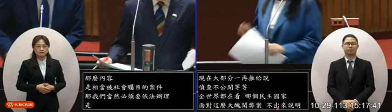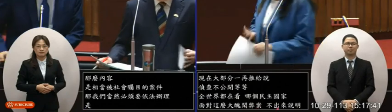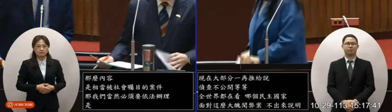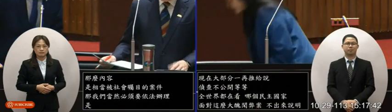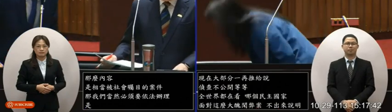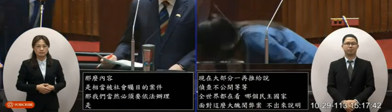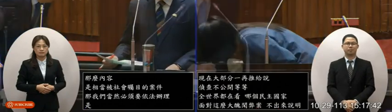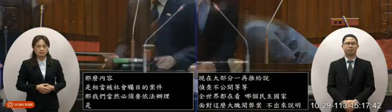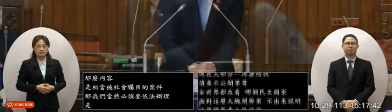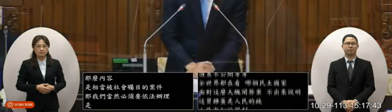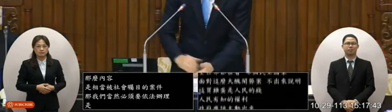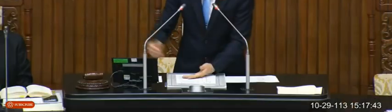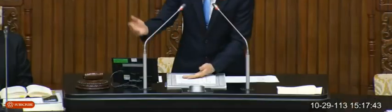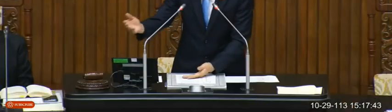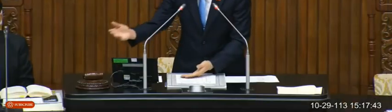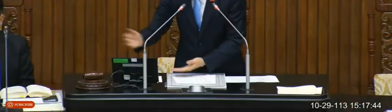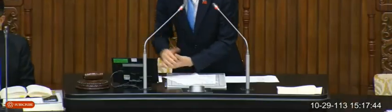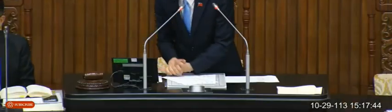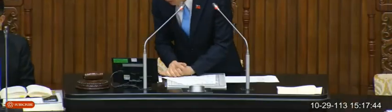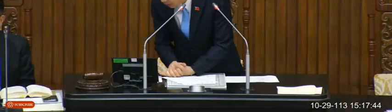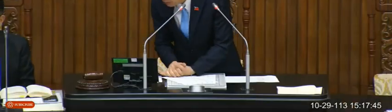謝謝謝謝張家俊委的資訊謝謝卓委員長各部會首長的備選